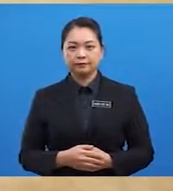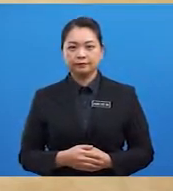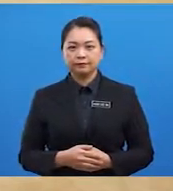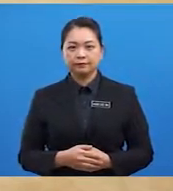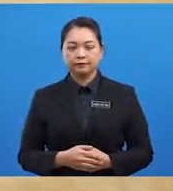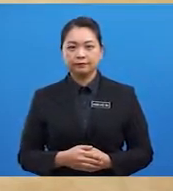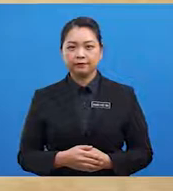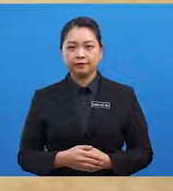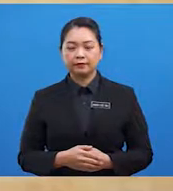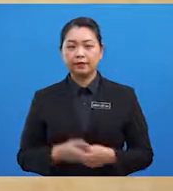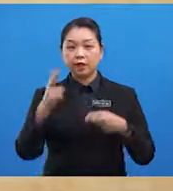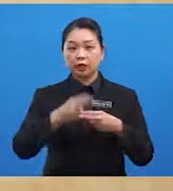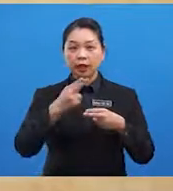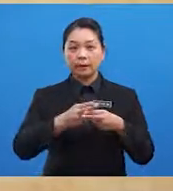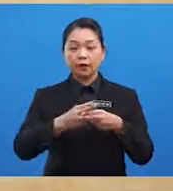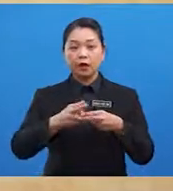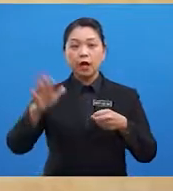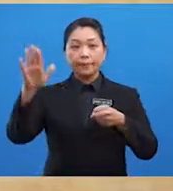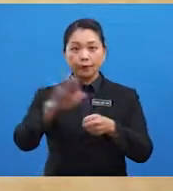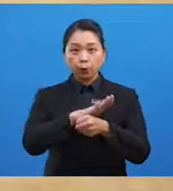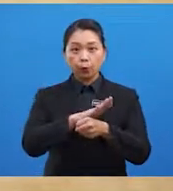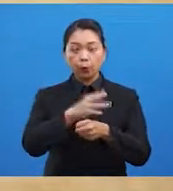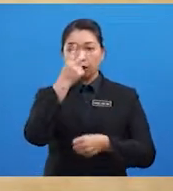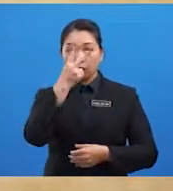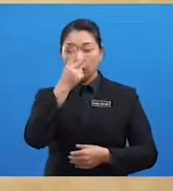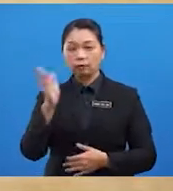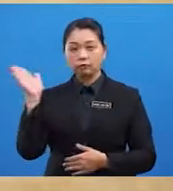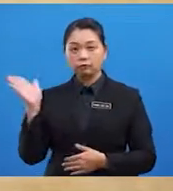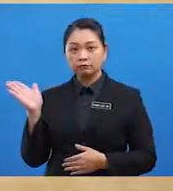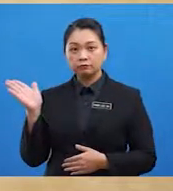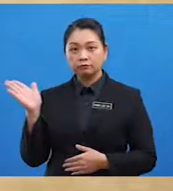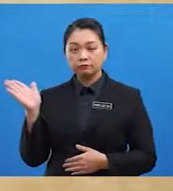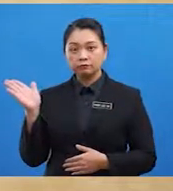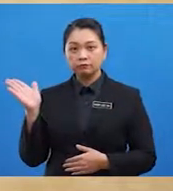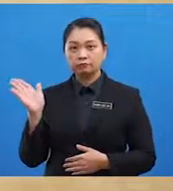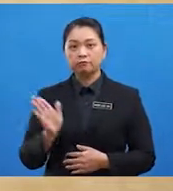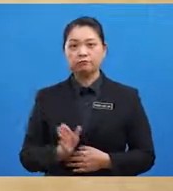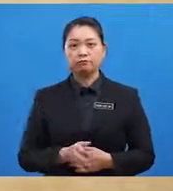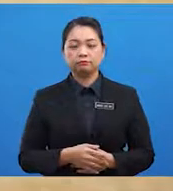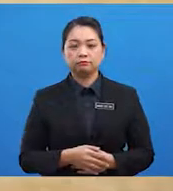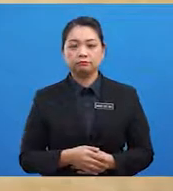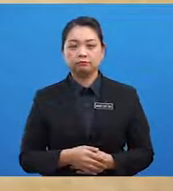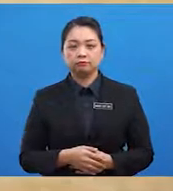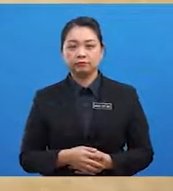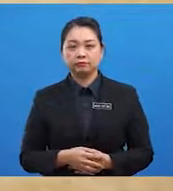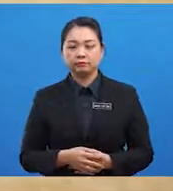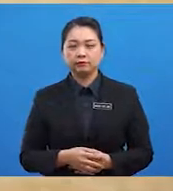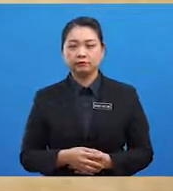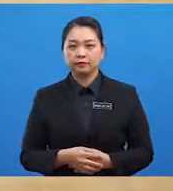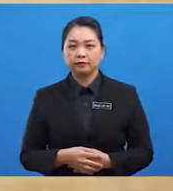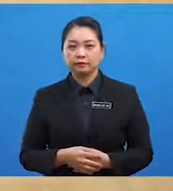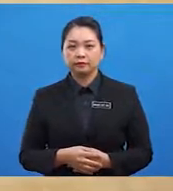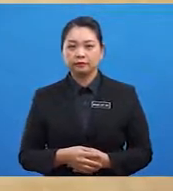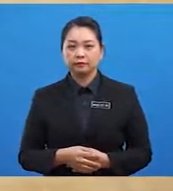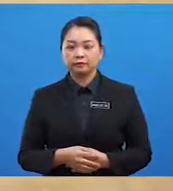Nama penuhnya ialah Syihab al-Din Ahmad bin Majid bin Amru al-Duwai